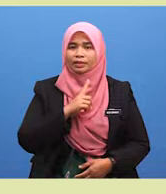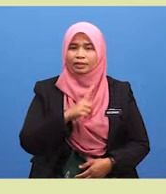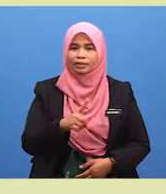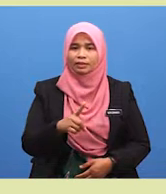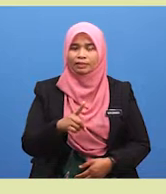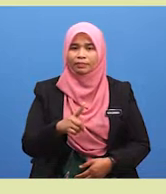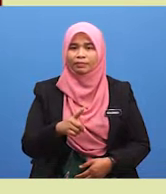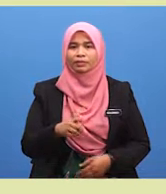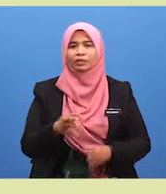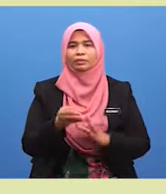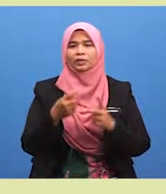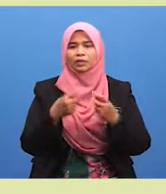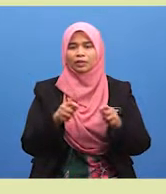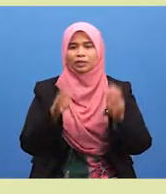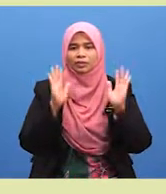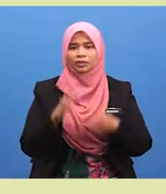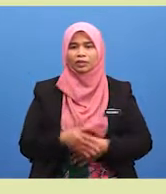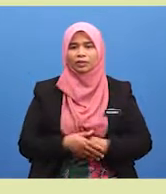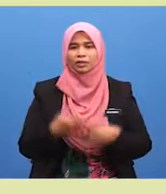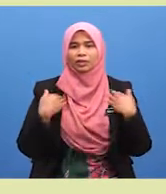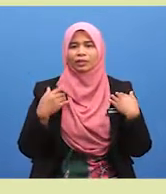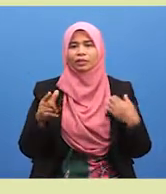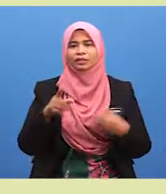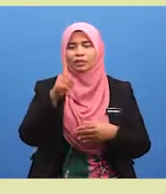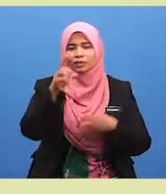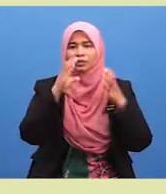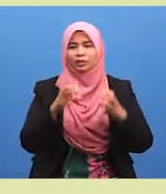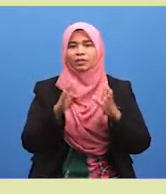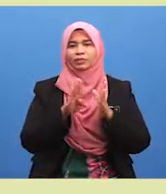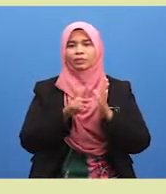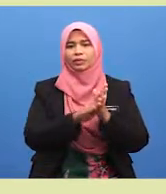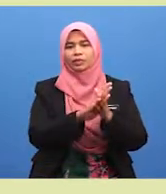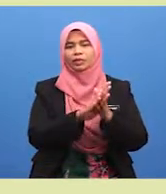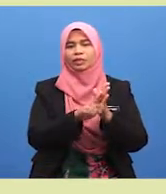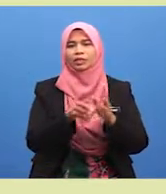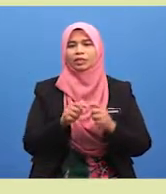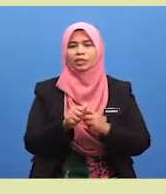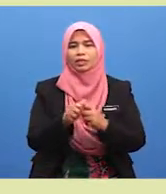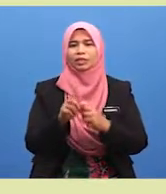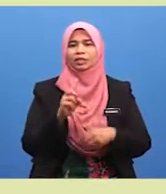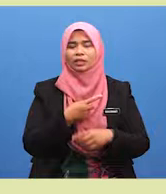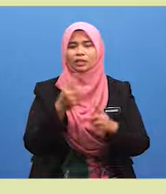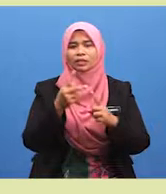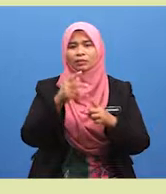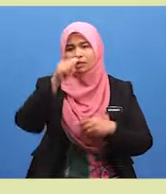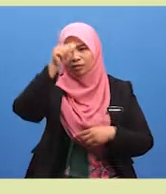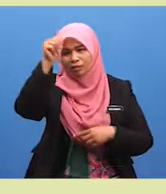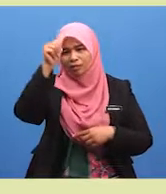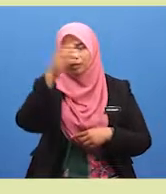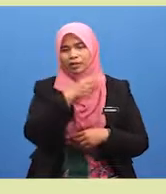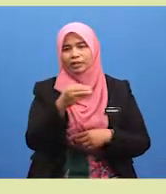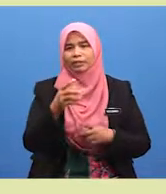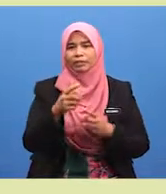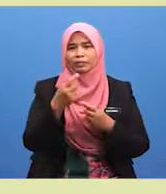Islam menunaikan solat adalah salah satu cara membuktikan ketaatan kita kepada